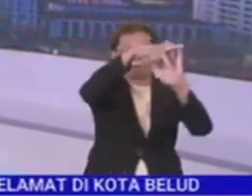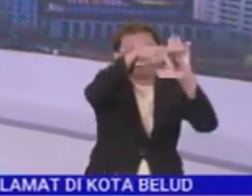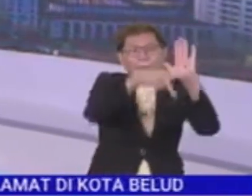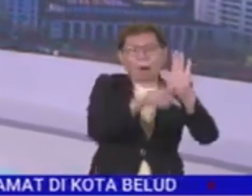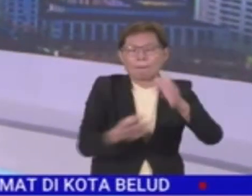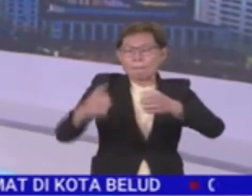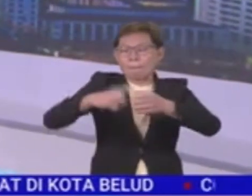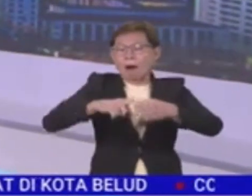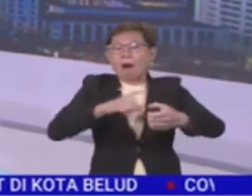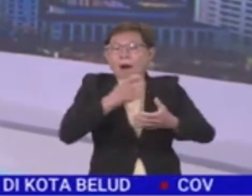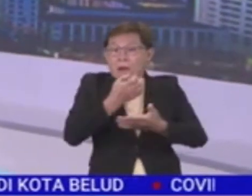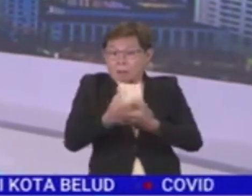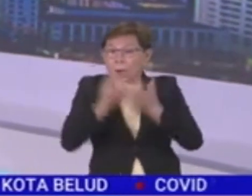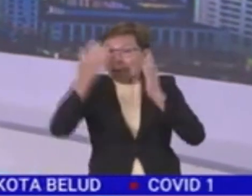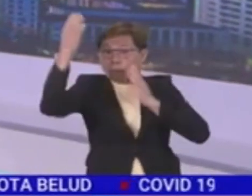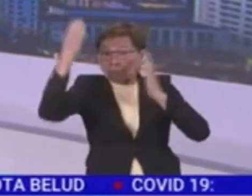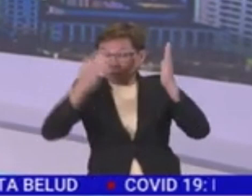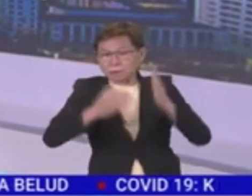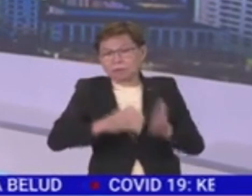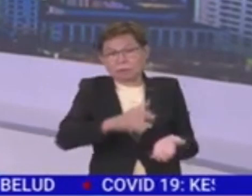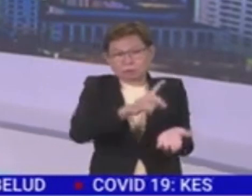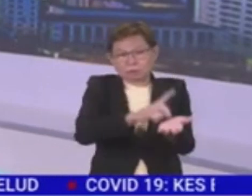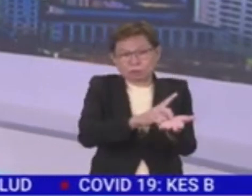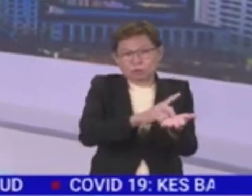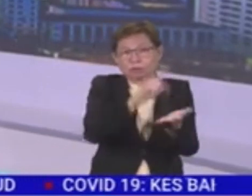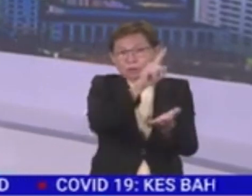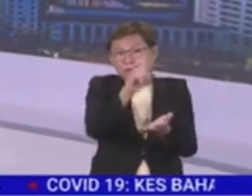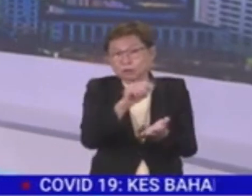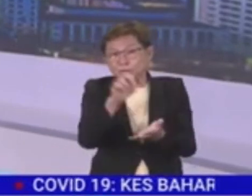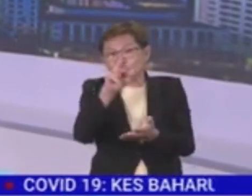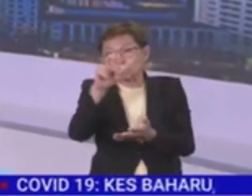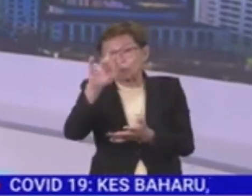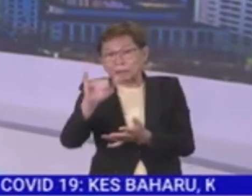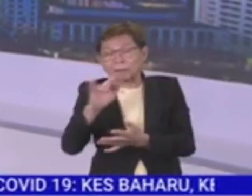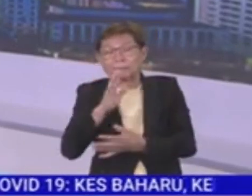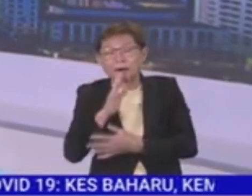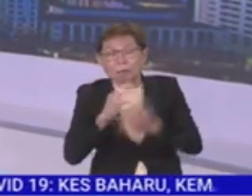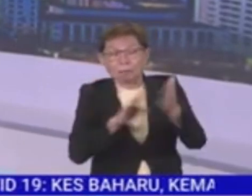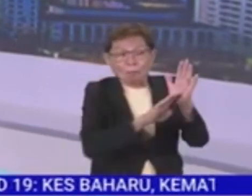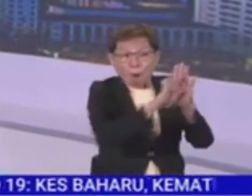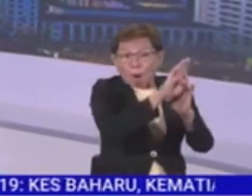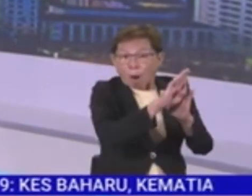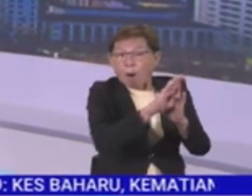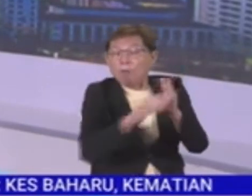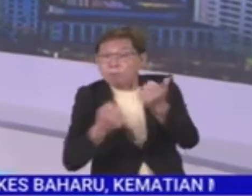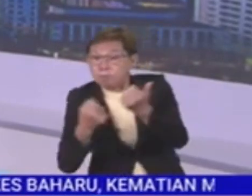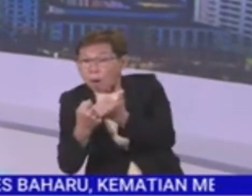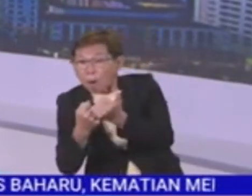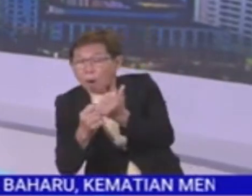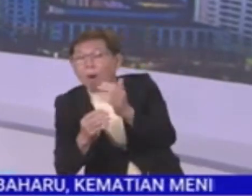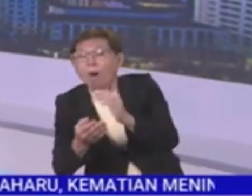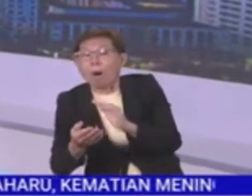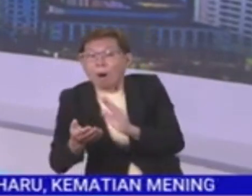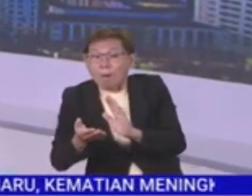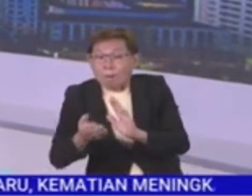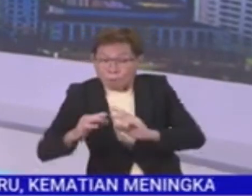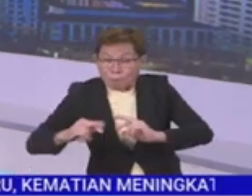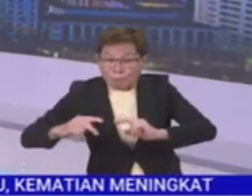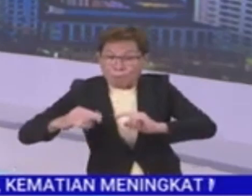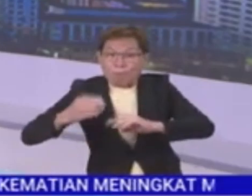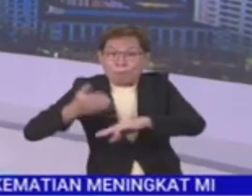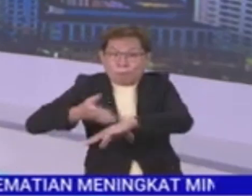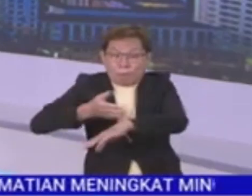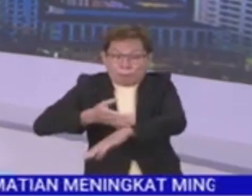Hal Ewal Ekonomi Malaysia Peace, Dr. Zokri Idris berkata, pertumbuhan disokong peningkatan ekonomi domestik serta pemulihan